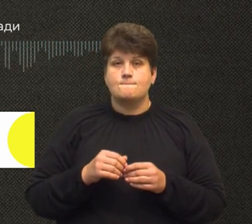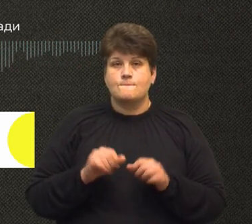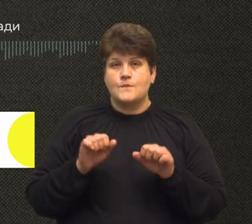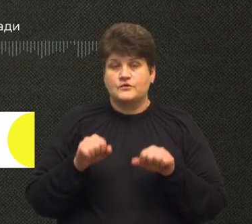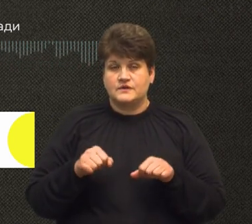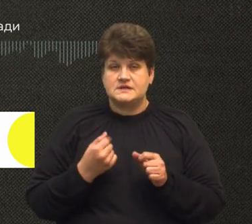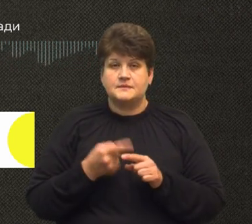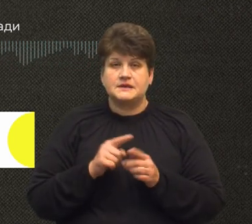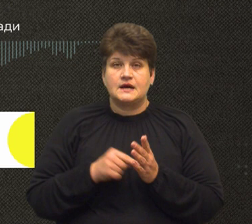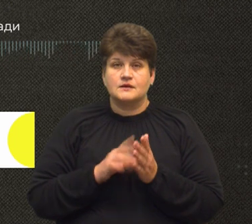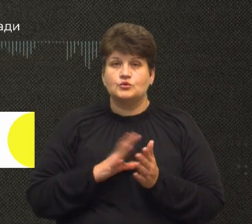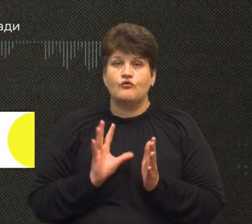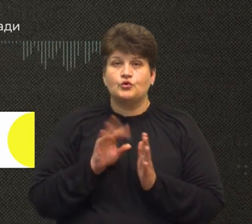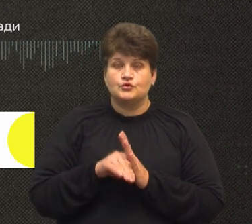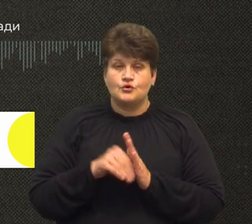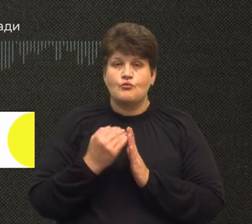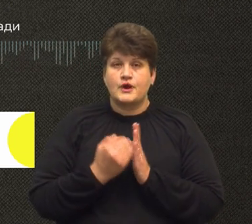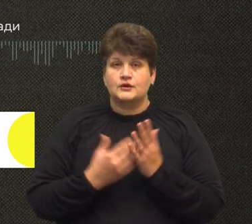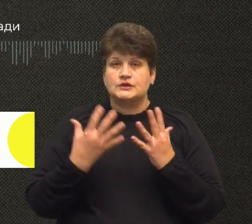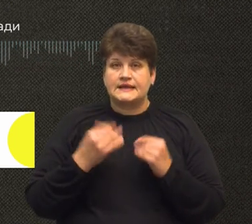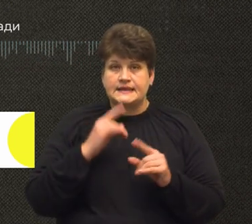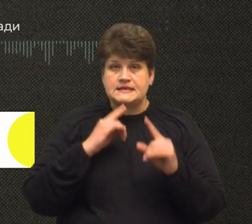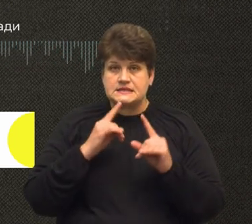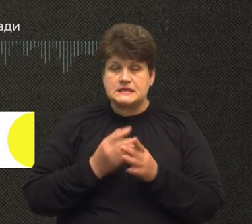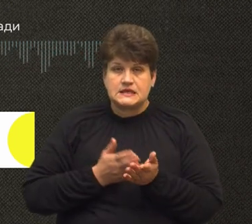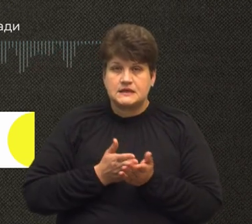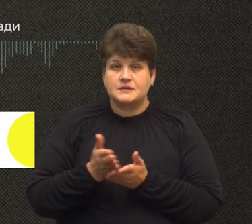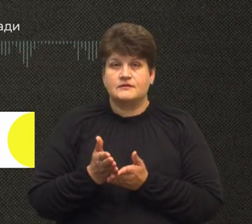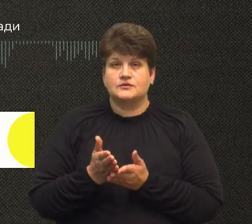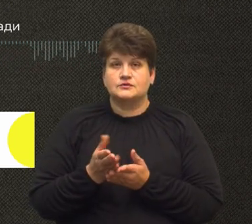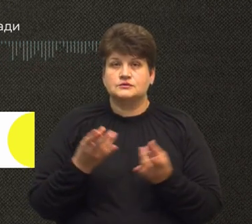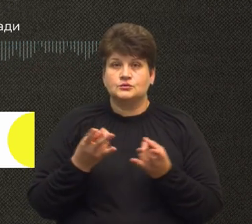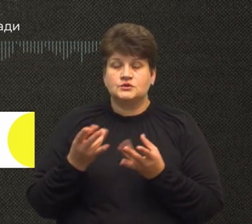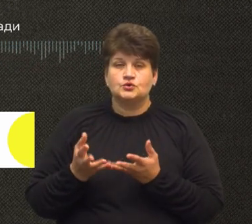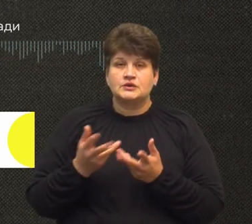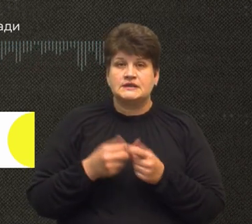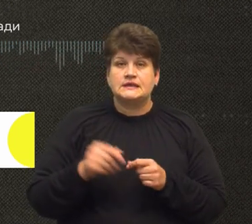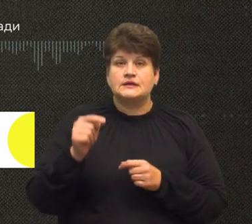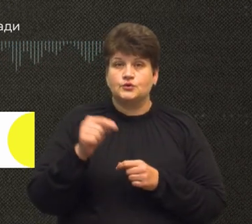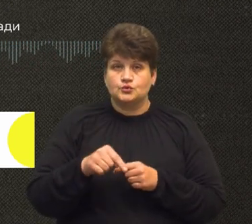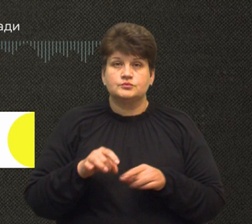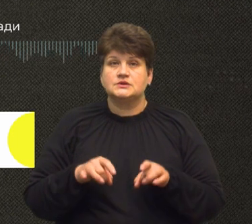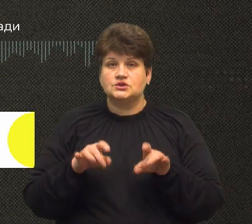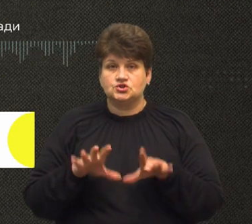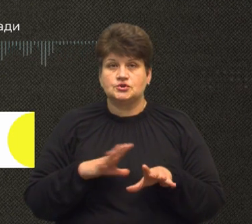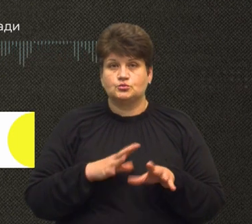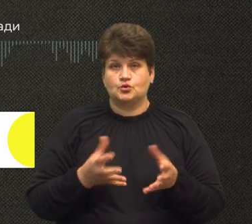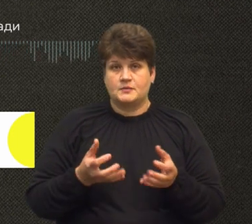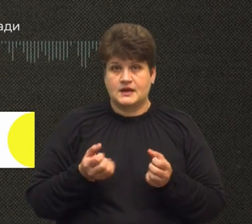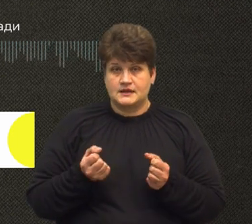включене в порядок денній сесії і набрало необхідну кількість голосів для того, щоб рішення було прийнято.